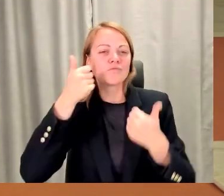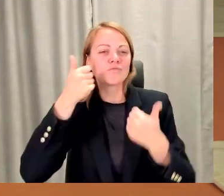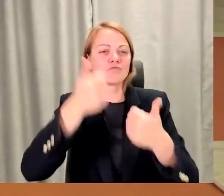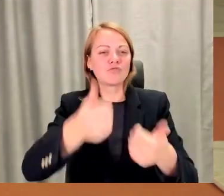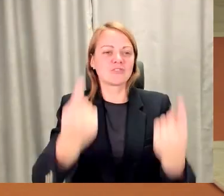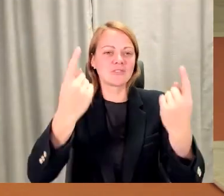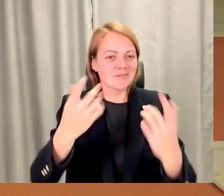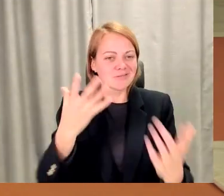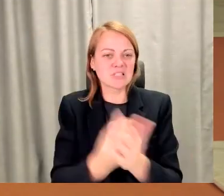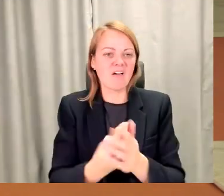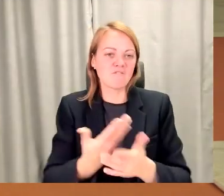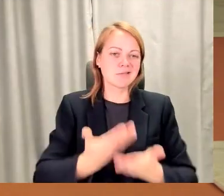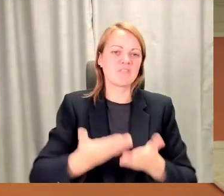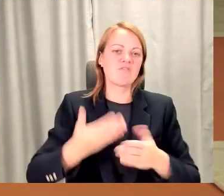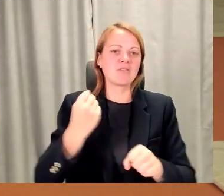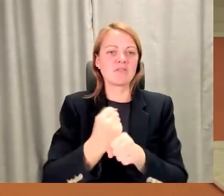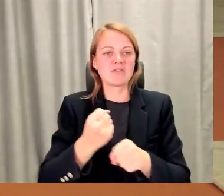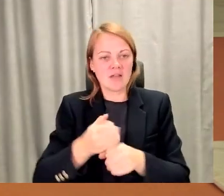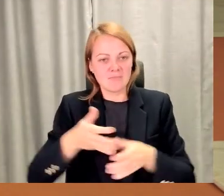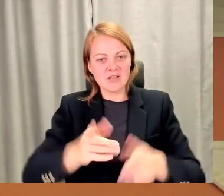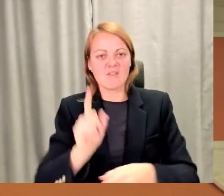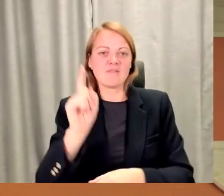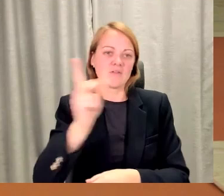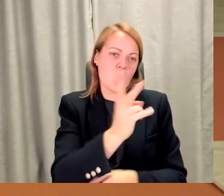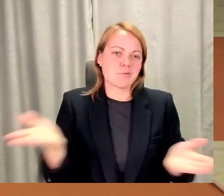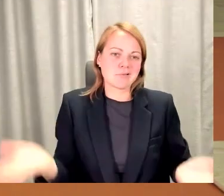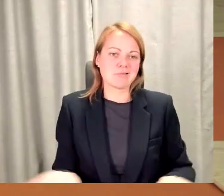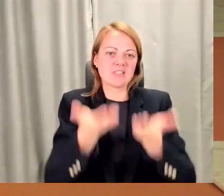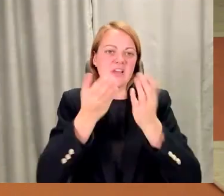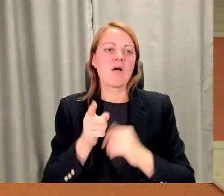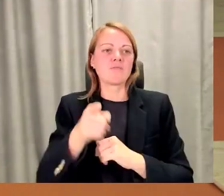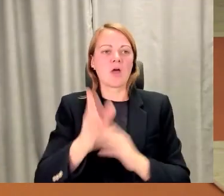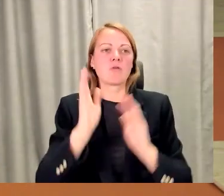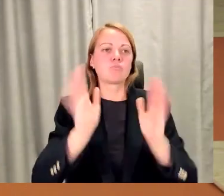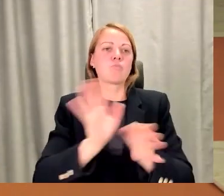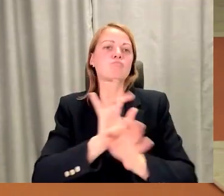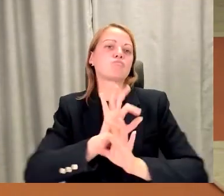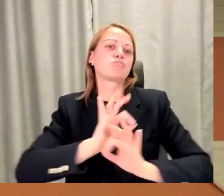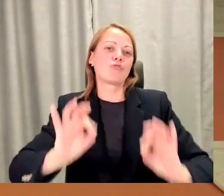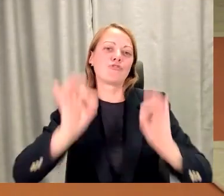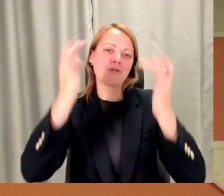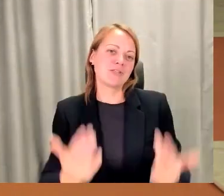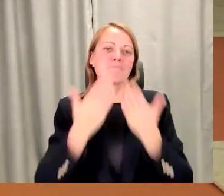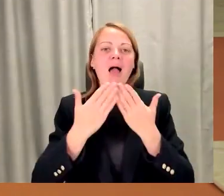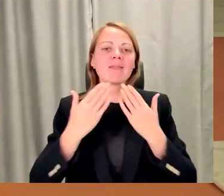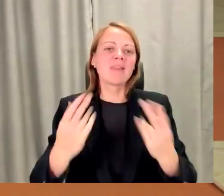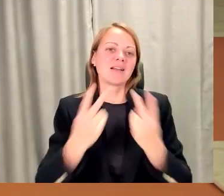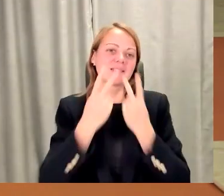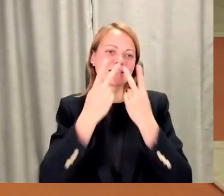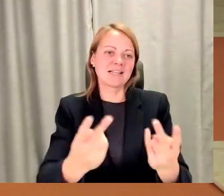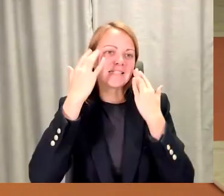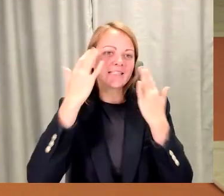celiet viens otru. Un tas būs ar brīnišķīgu iznākumu. Paldies, ka skatījāties. Es ceru, ka jūs kaut ko ieguvātu, bet, ja tiešām